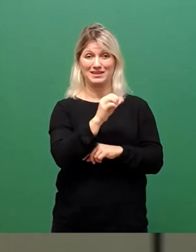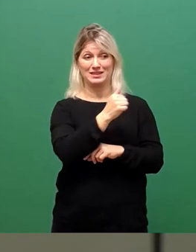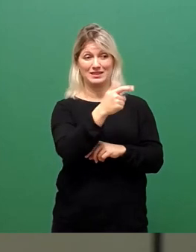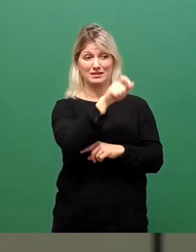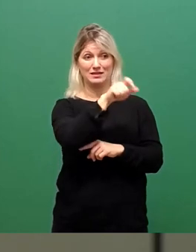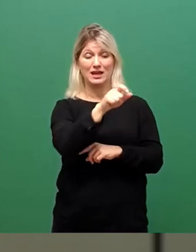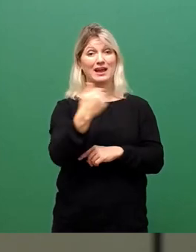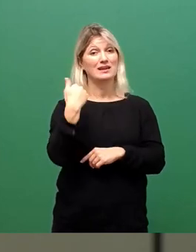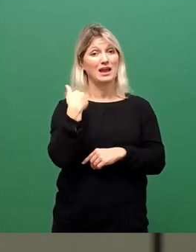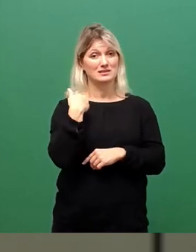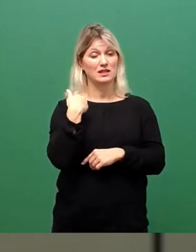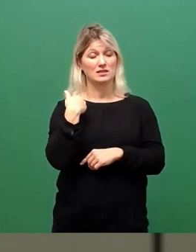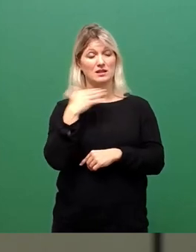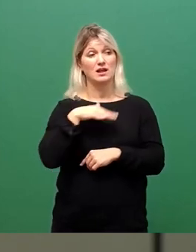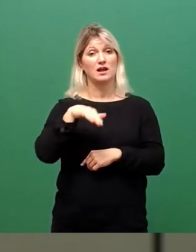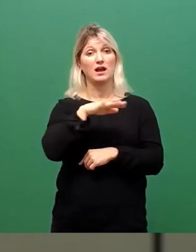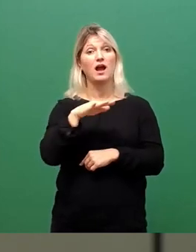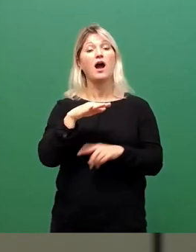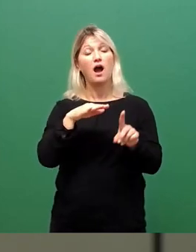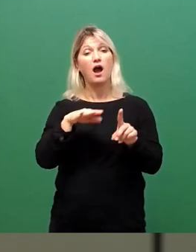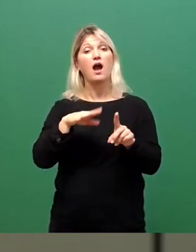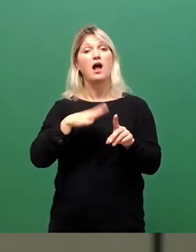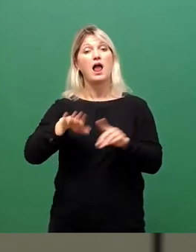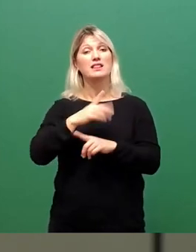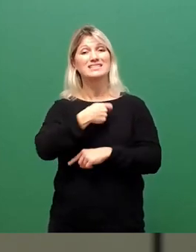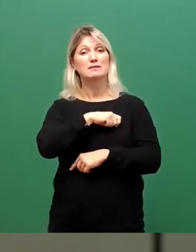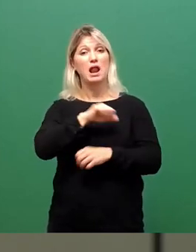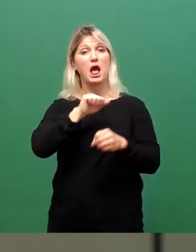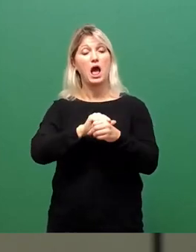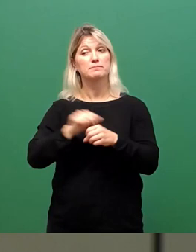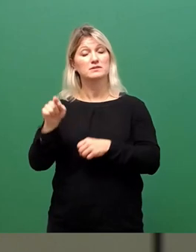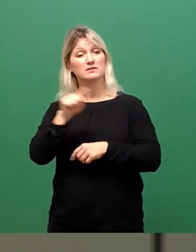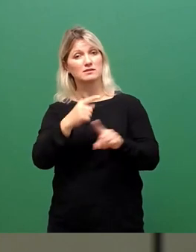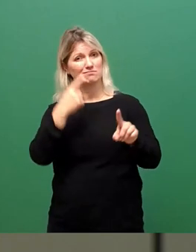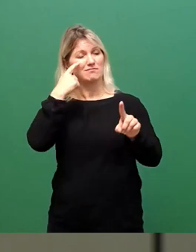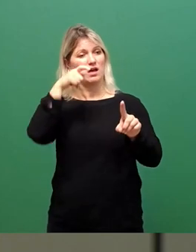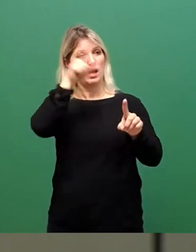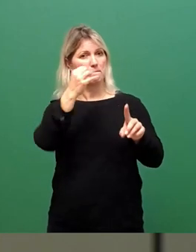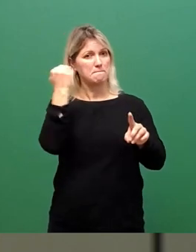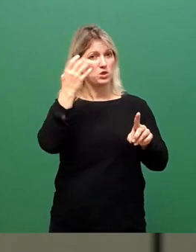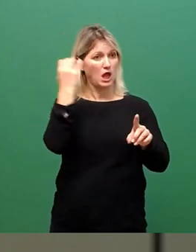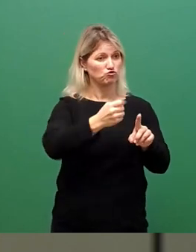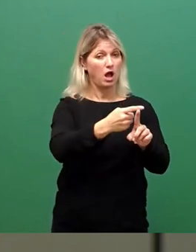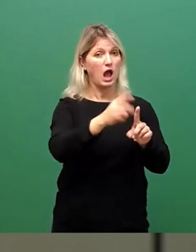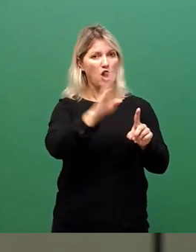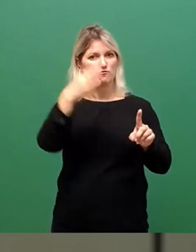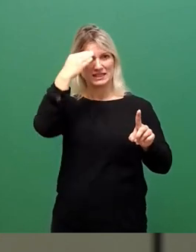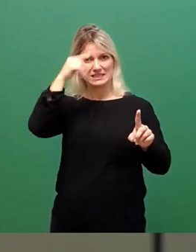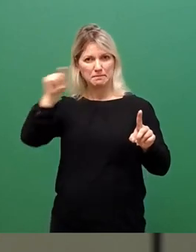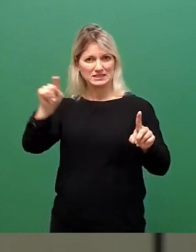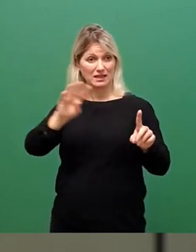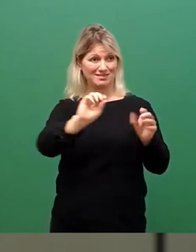eine Hausdurchsuchung wegen des Verdachts der Vorbereitung eines Mordanschlags auf den Ministerpräsidenten durchgeführt hat, dieses Jahr auf dem